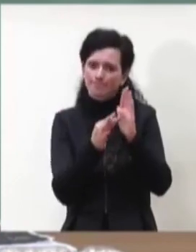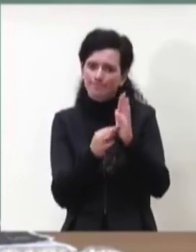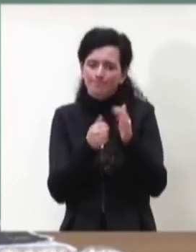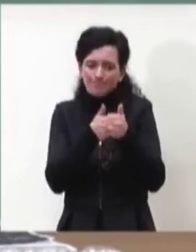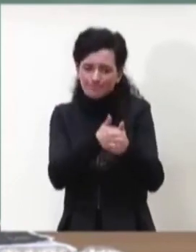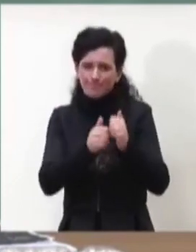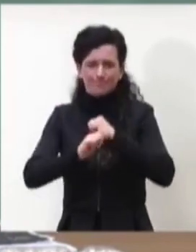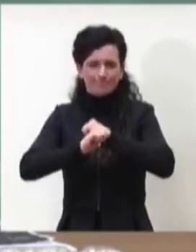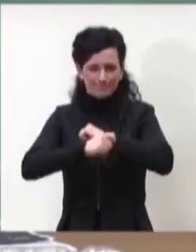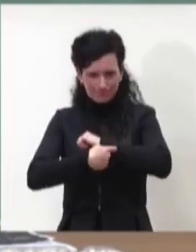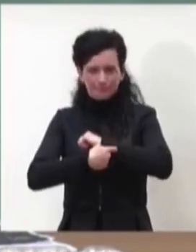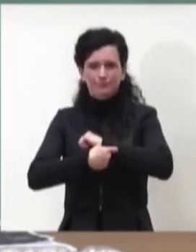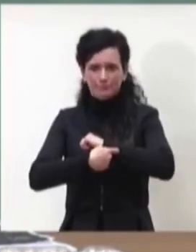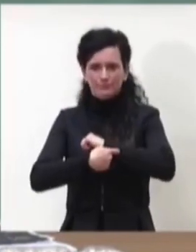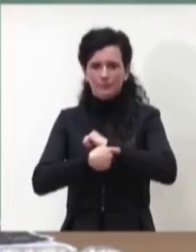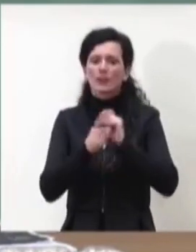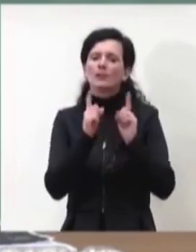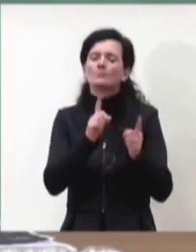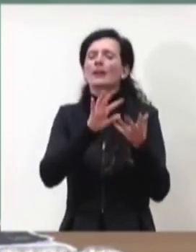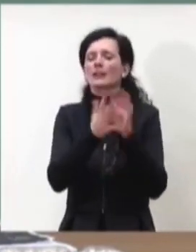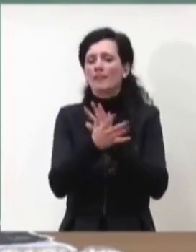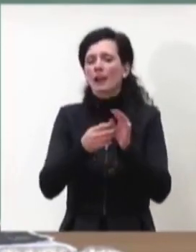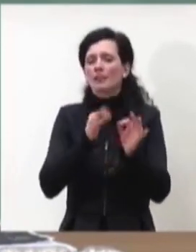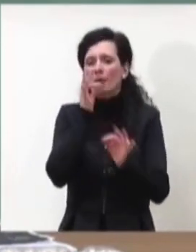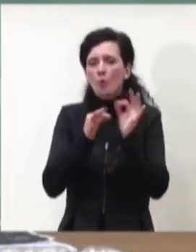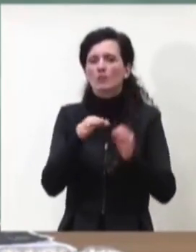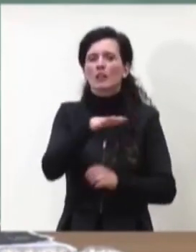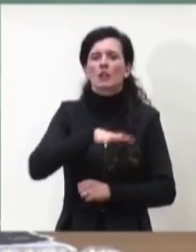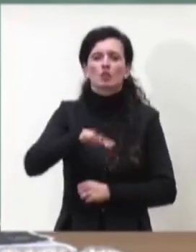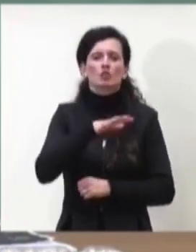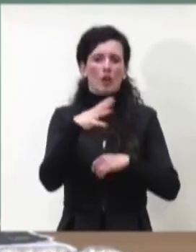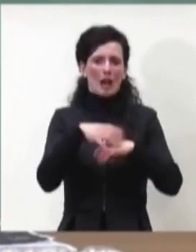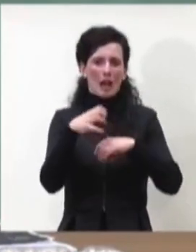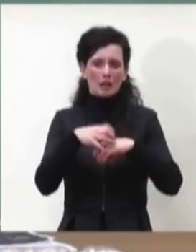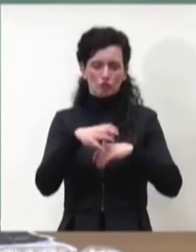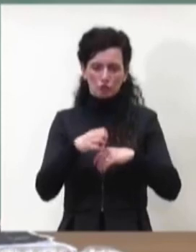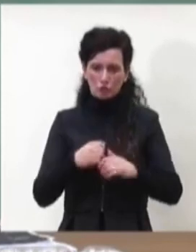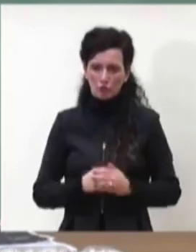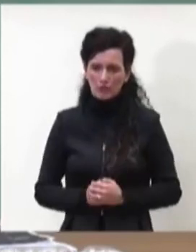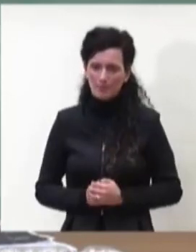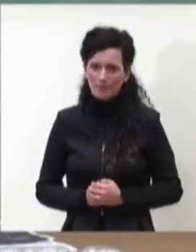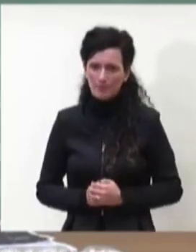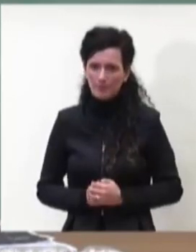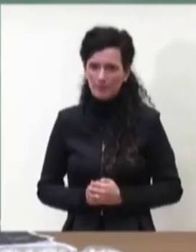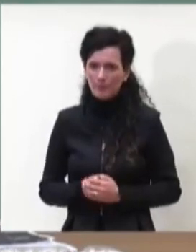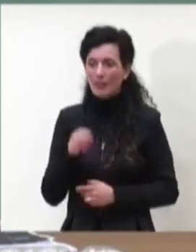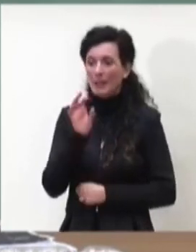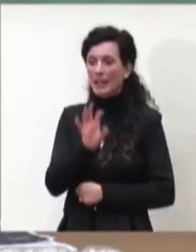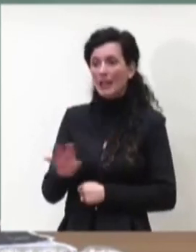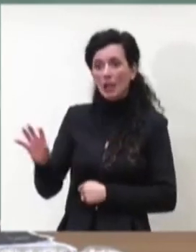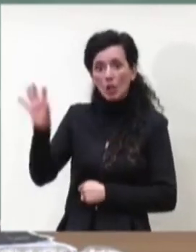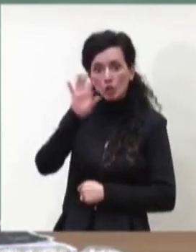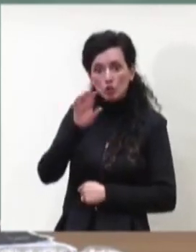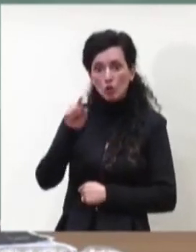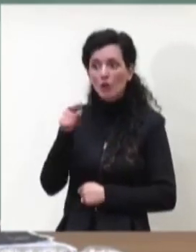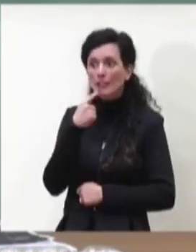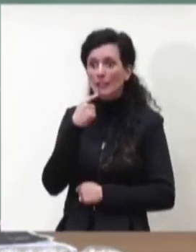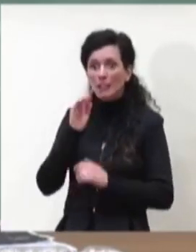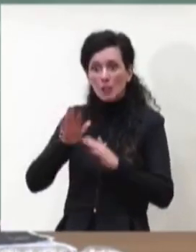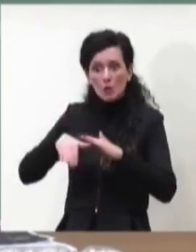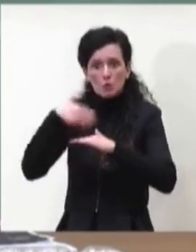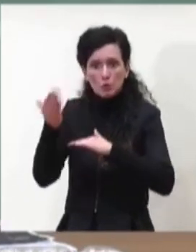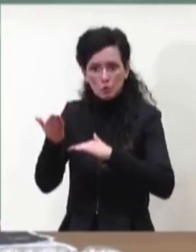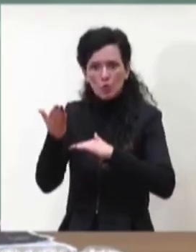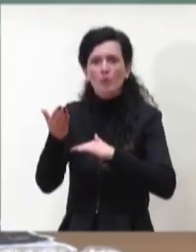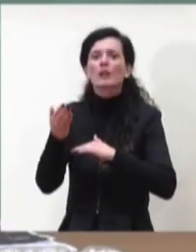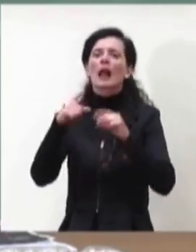ampio, le cosiddette zone arancione. Le altre regioni che superano in qualche modo il valore medio sono la